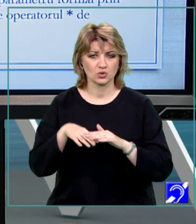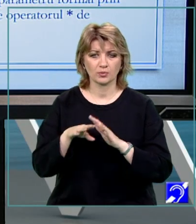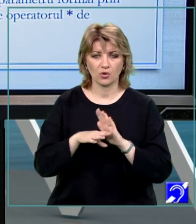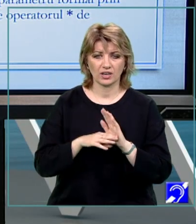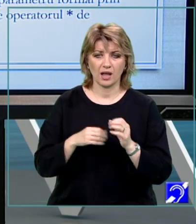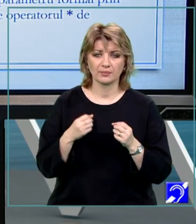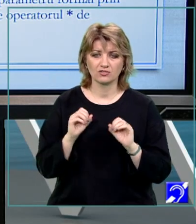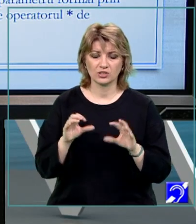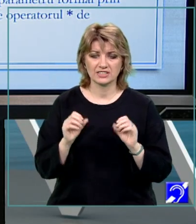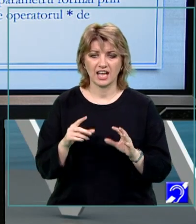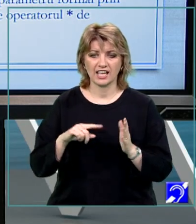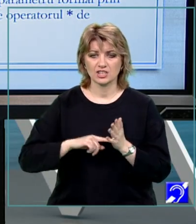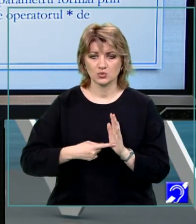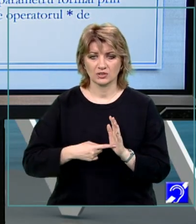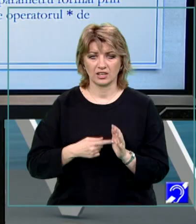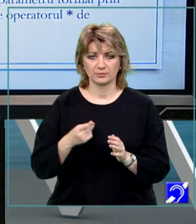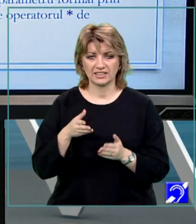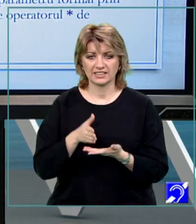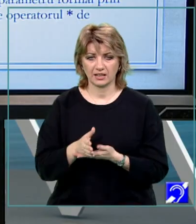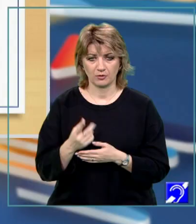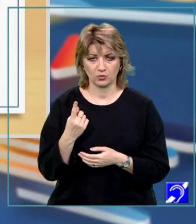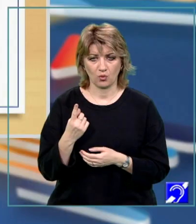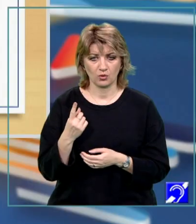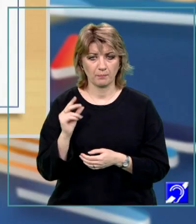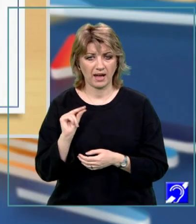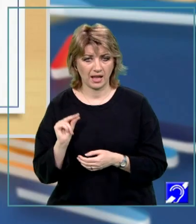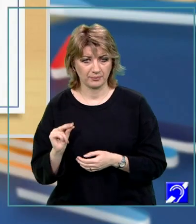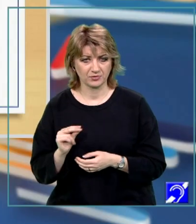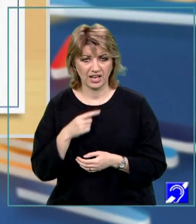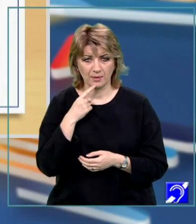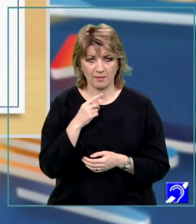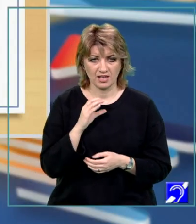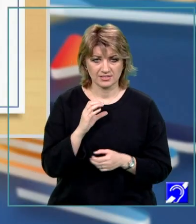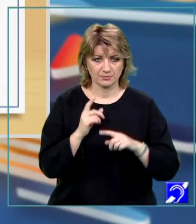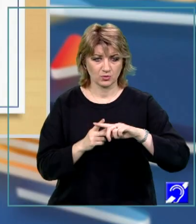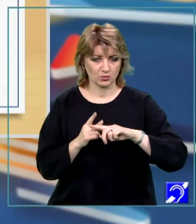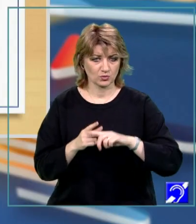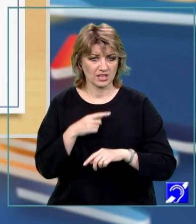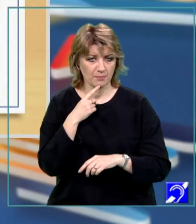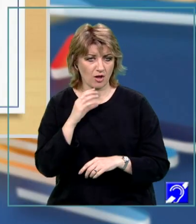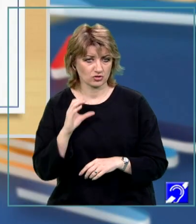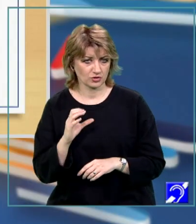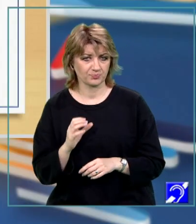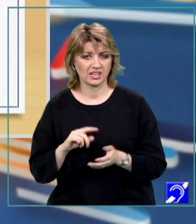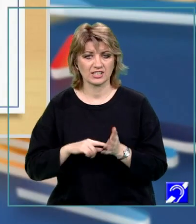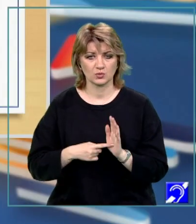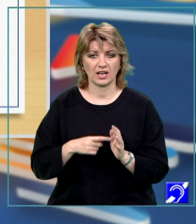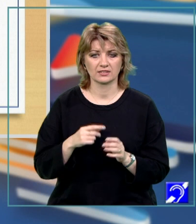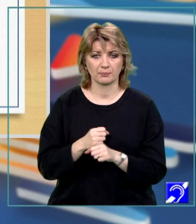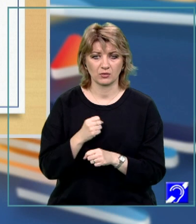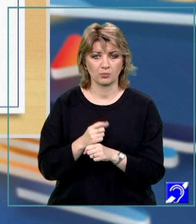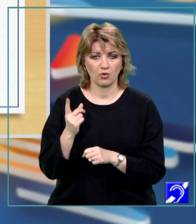furnizează rezultatul prelucrărilor prin intermediul unor parametri. În limbajul C++, respectiv limbajul de programare C, rezultatele